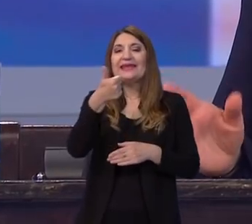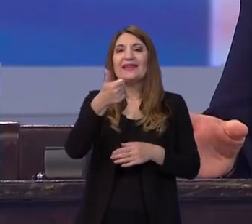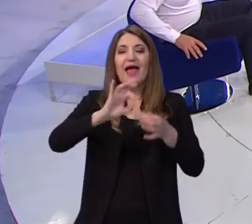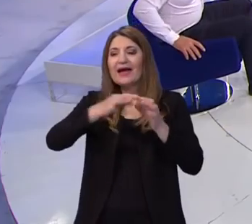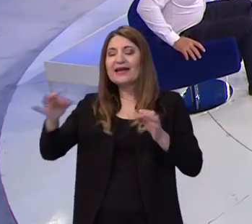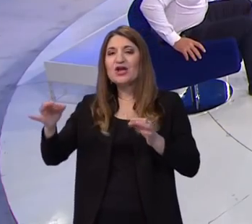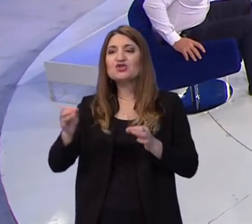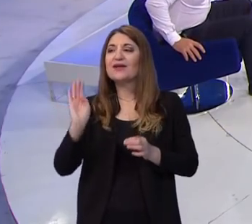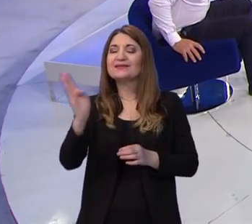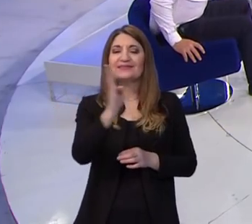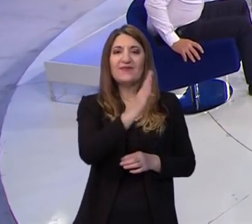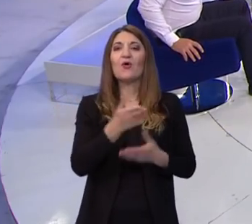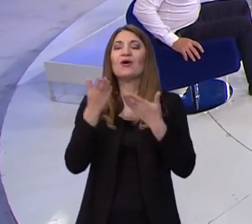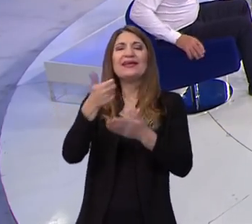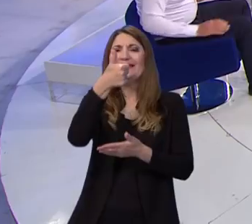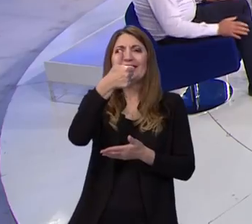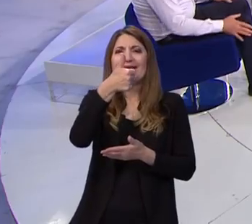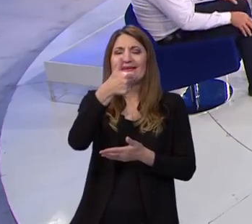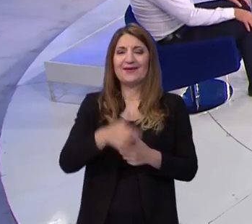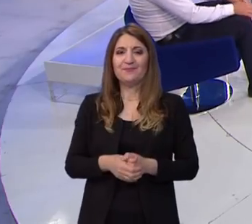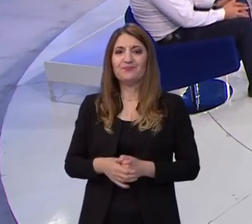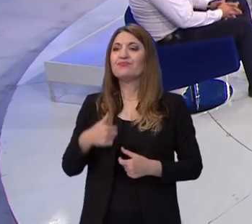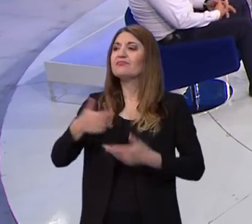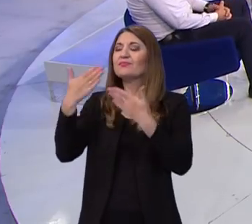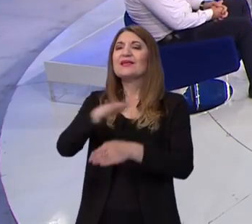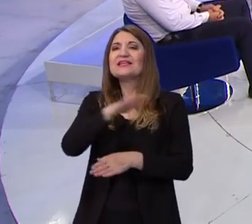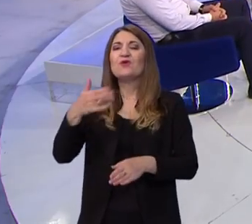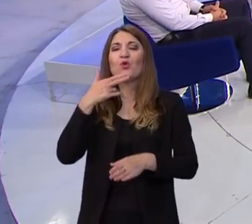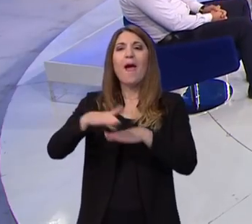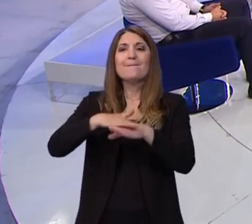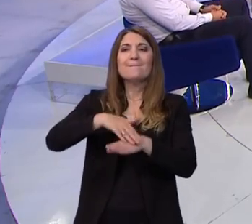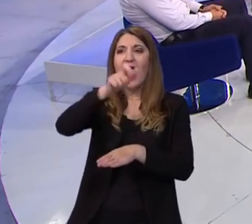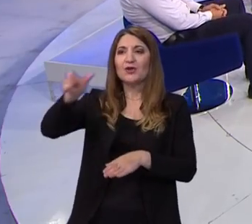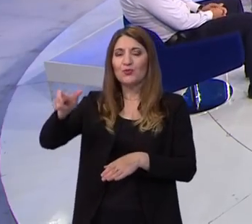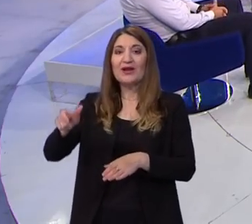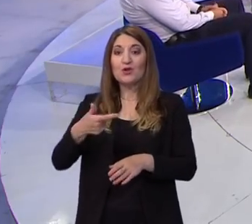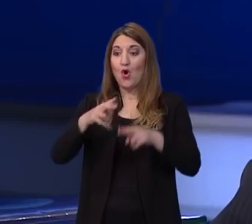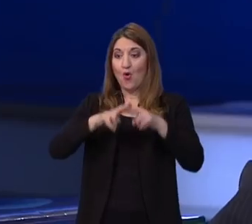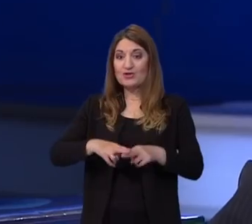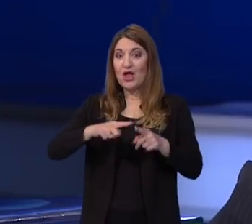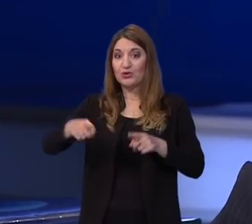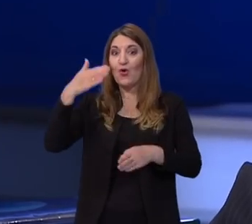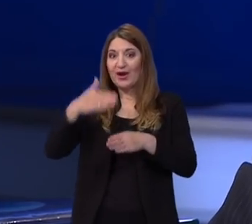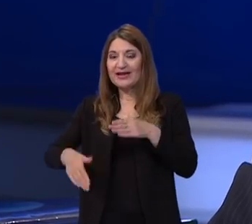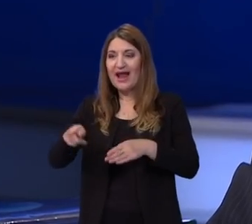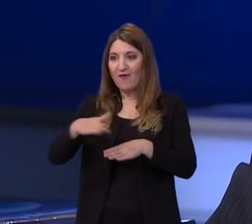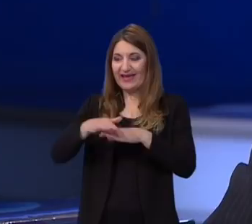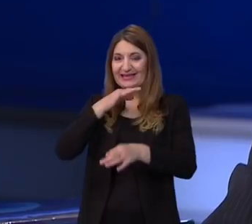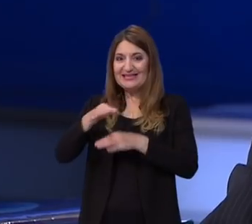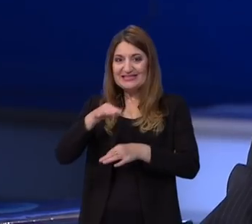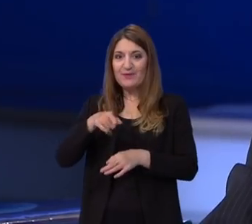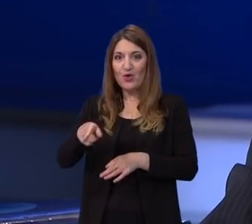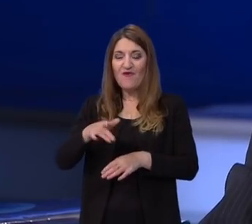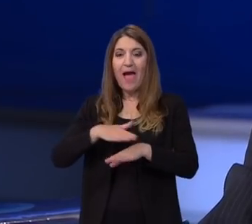svakoga. Evo, izvolite, jedna i jedna. Evo, pozdravljam sve maturante i želim da još ovo što je preostalo do kraja ispita državne